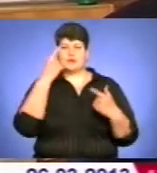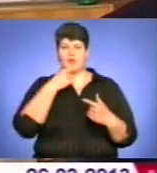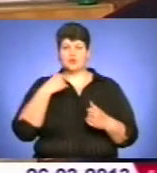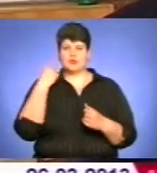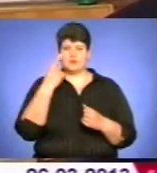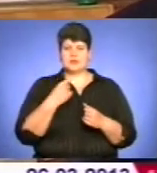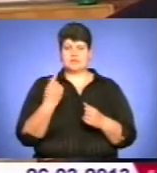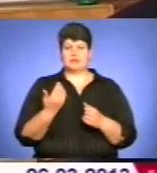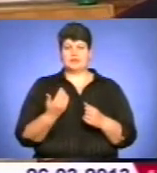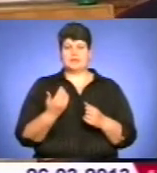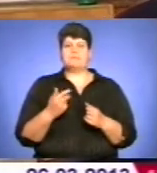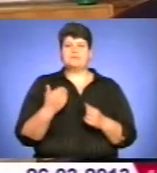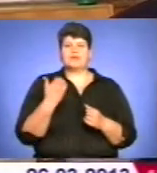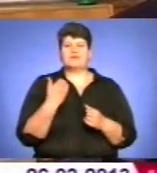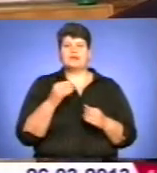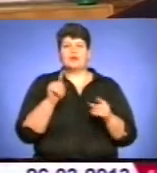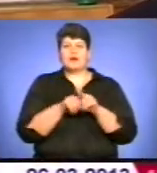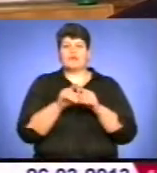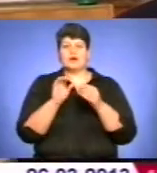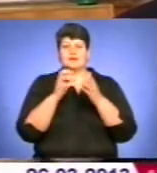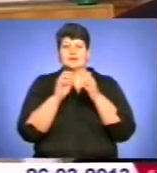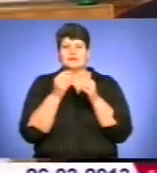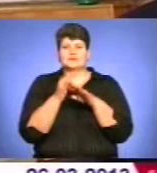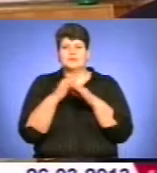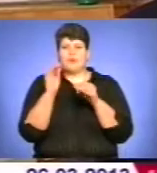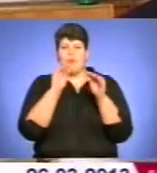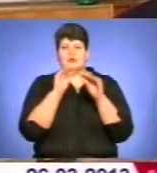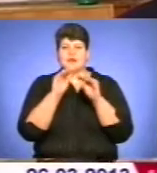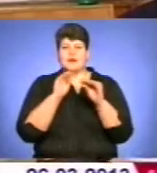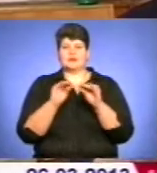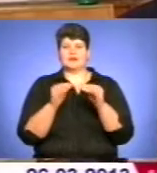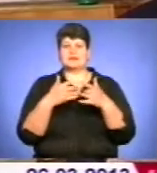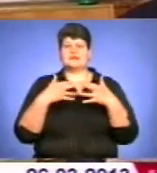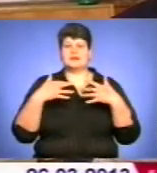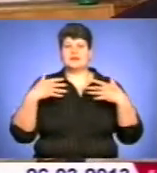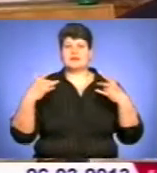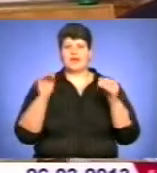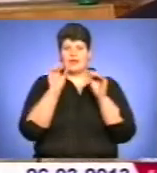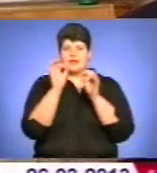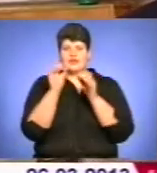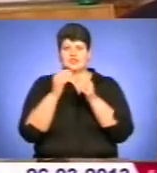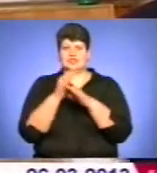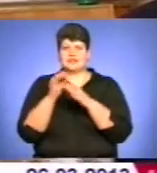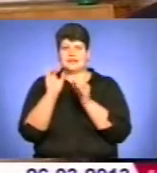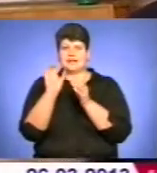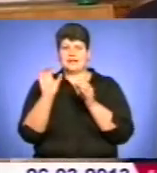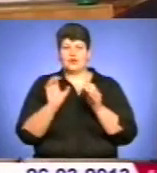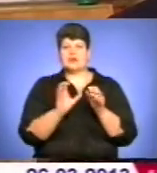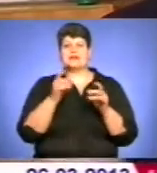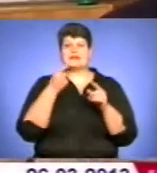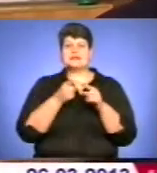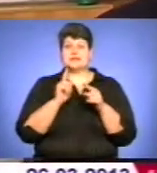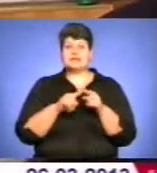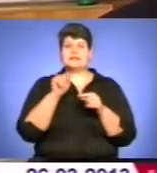як мозаїка, він складався з дуже багатьох елементів. І разом з тим Ігор, це по суті діла кожен з тих